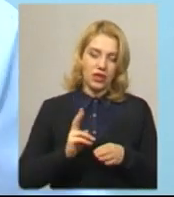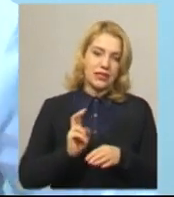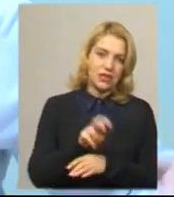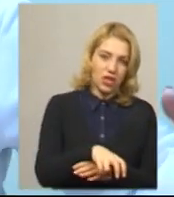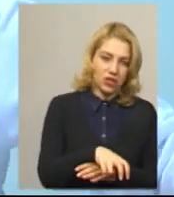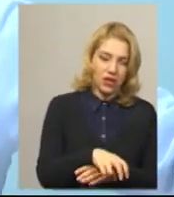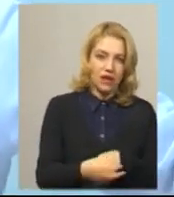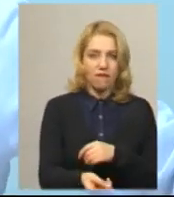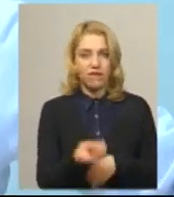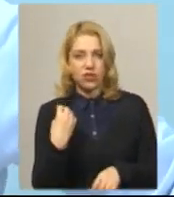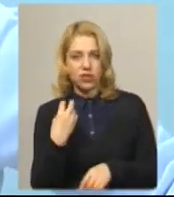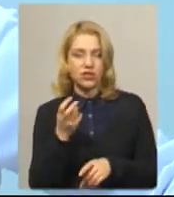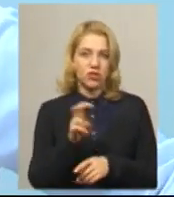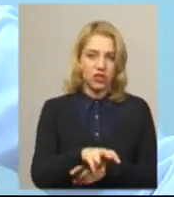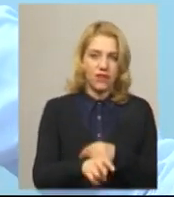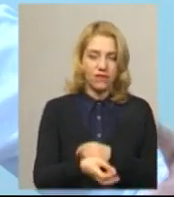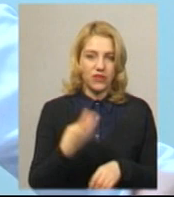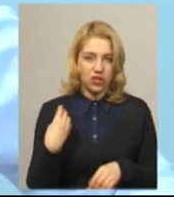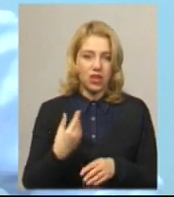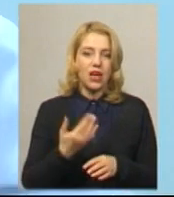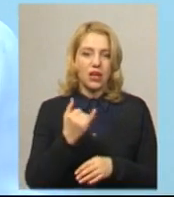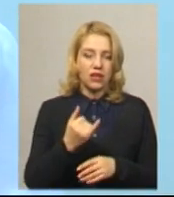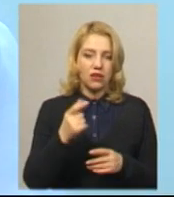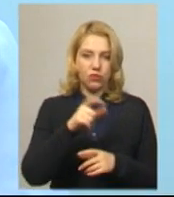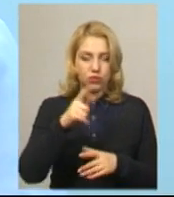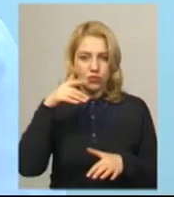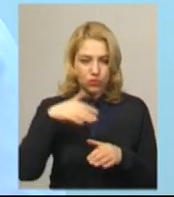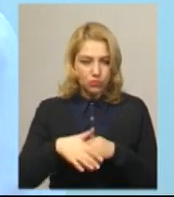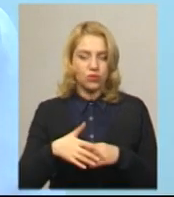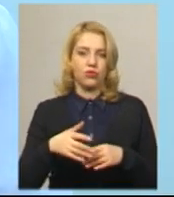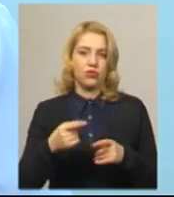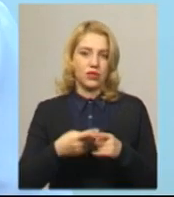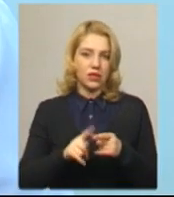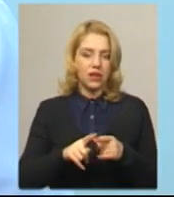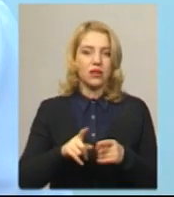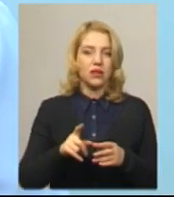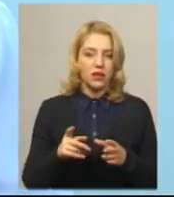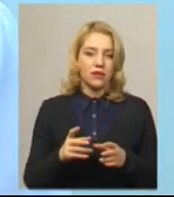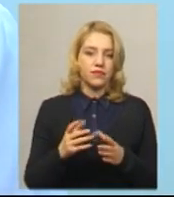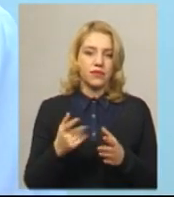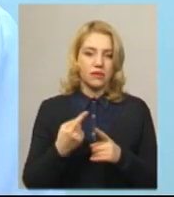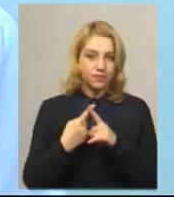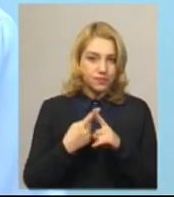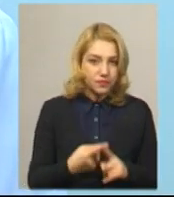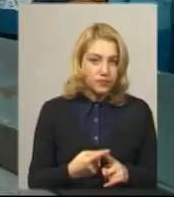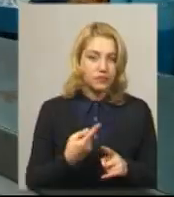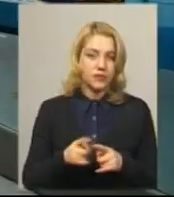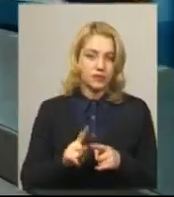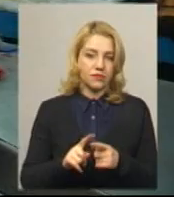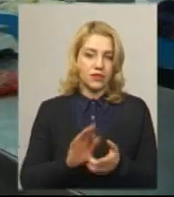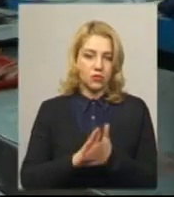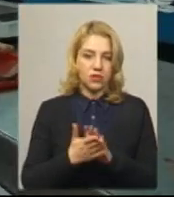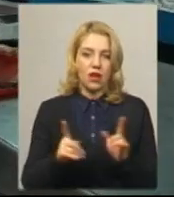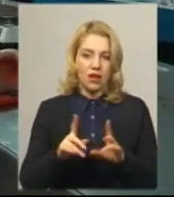попередили, люди вже слідкують за тим, вони теж розуміють і входять в положення ситуації, яка склалася.